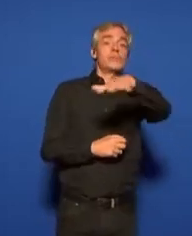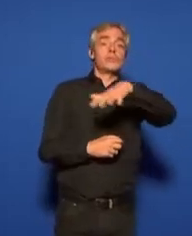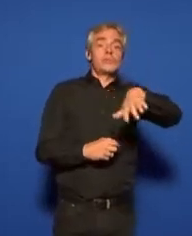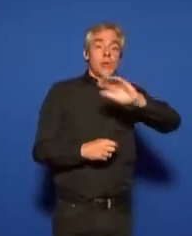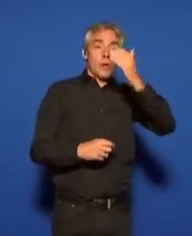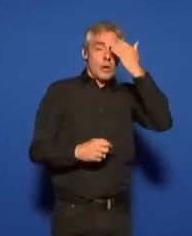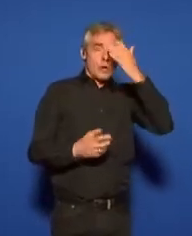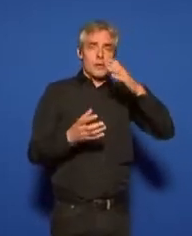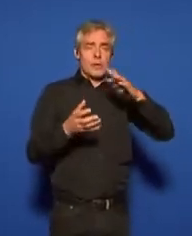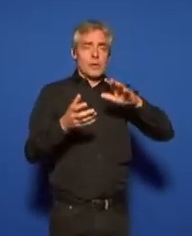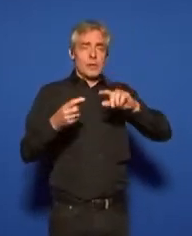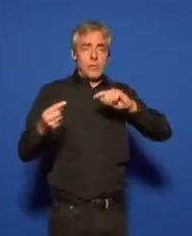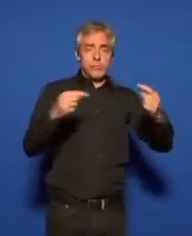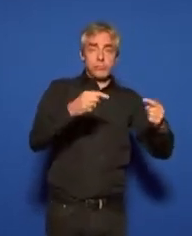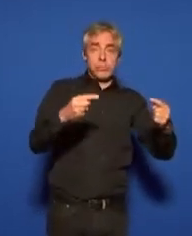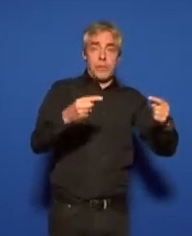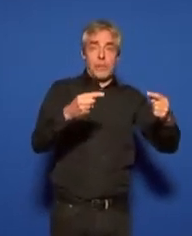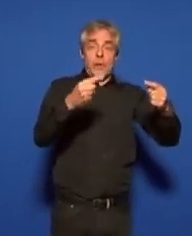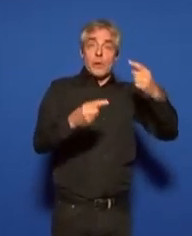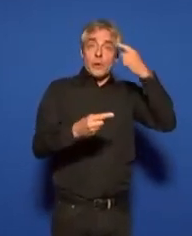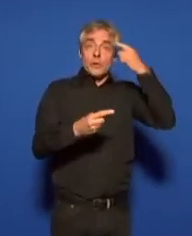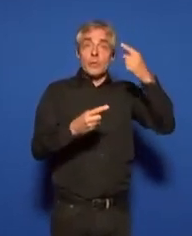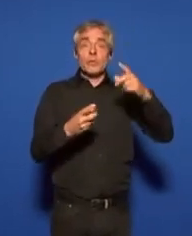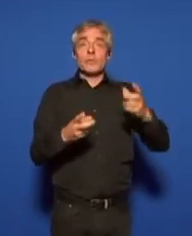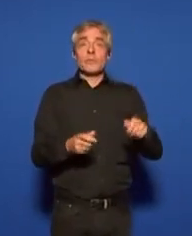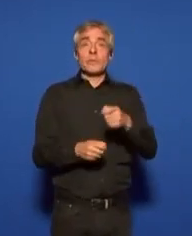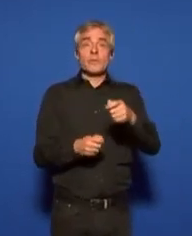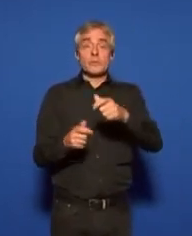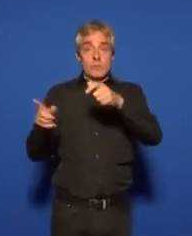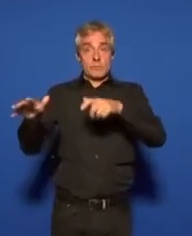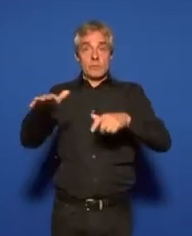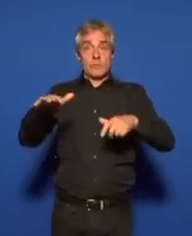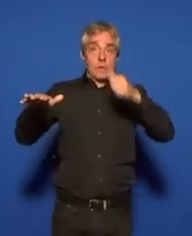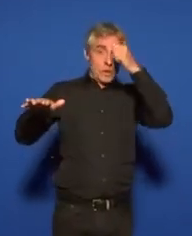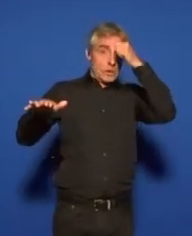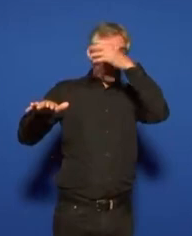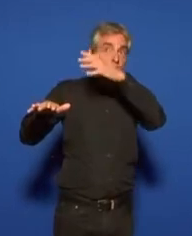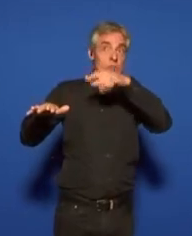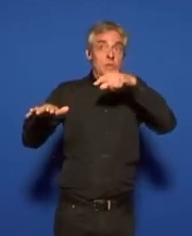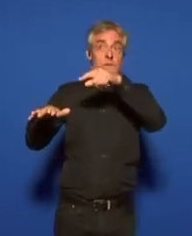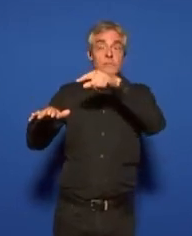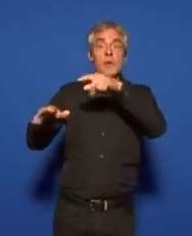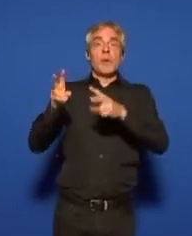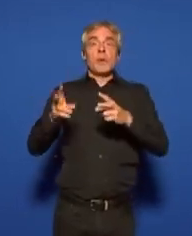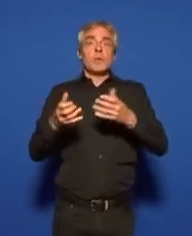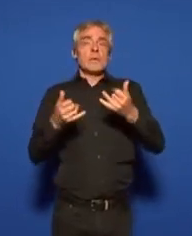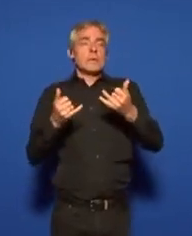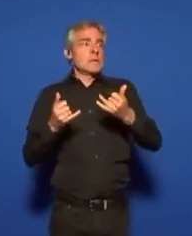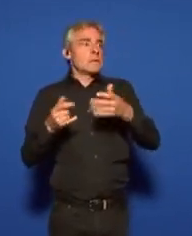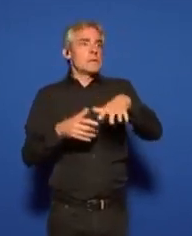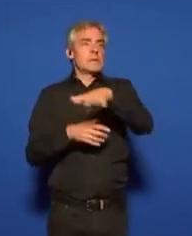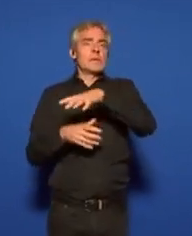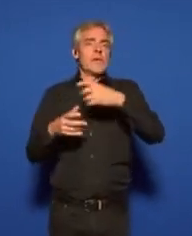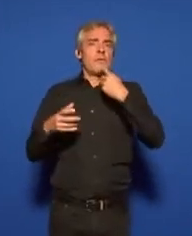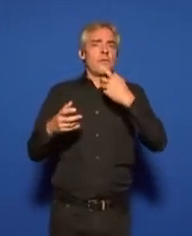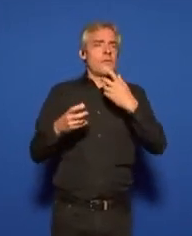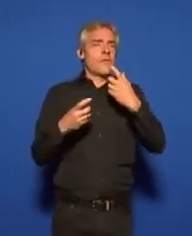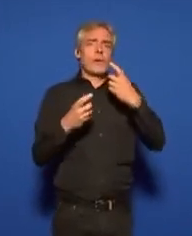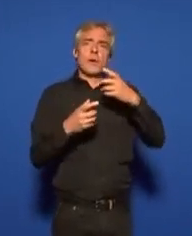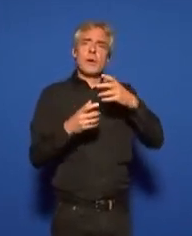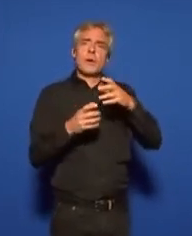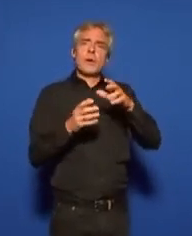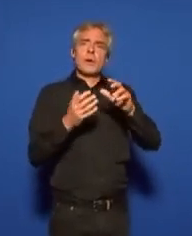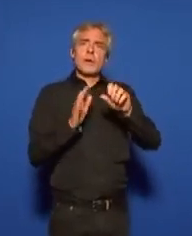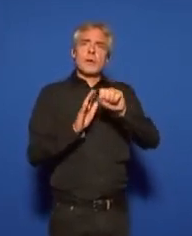des déchirements. Je pense à la société américaine. Si quelqu'un dans le monde veut défendre la